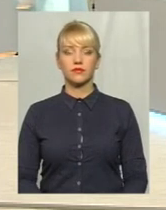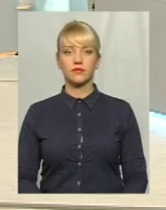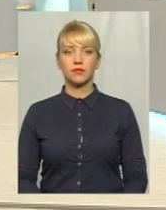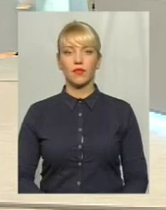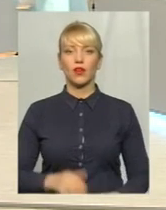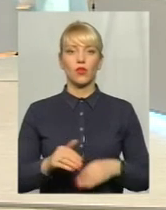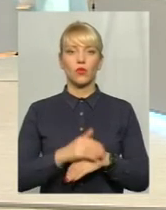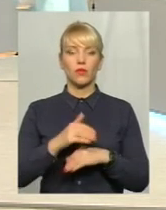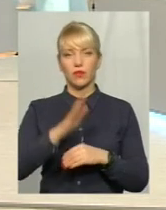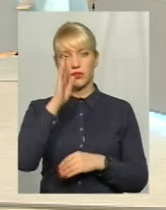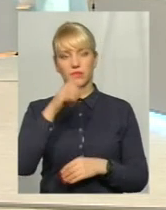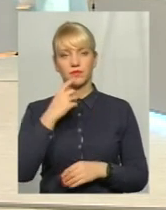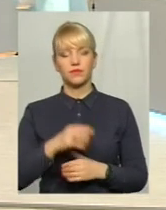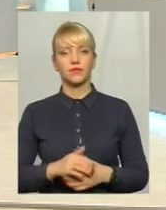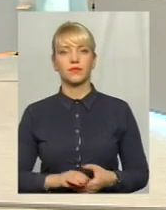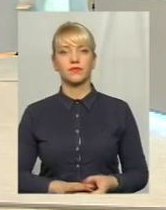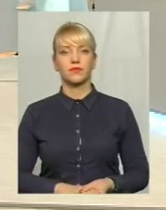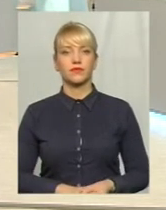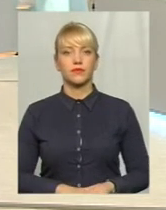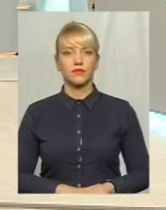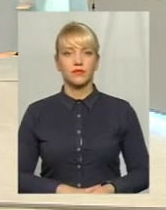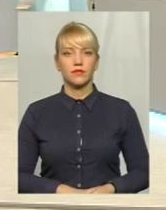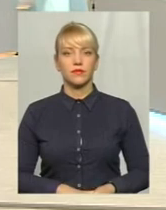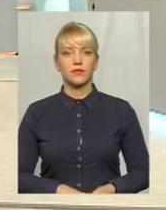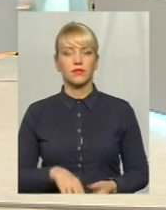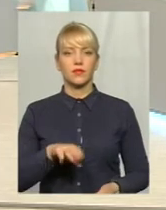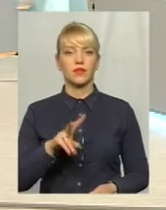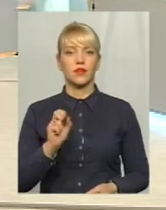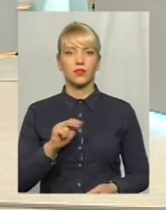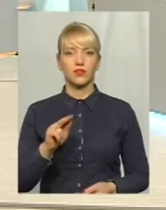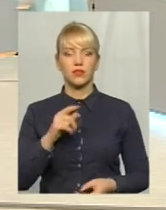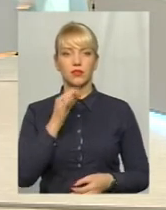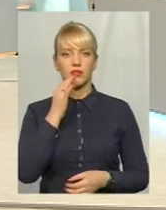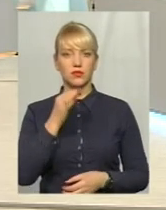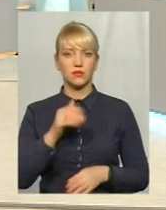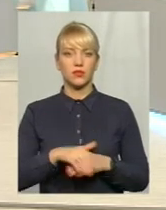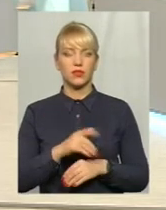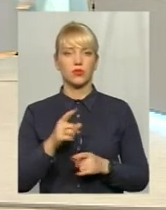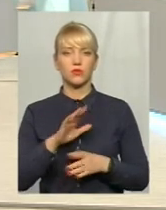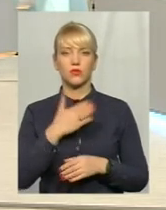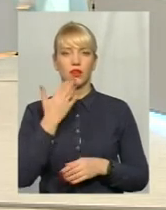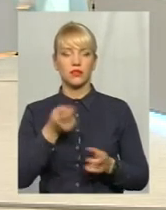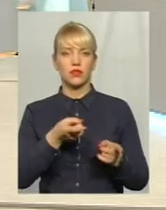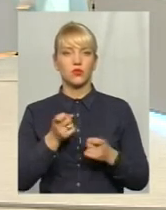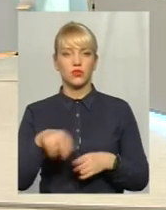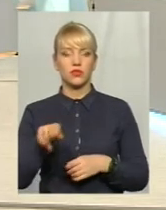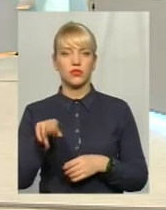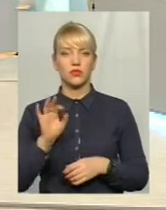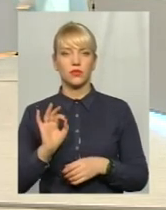Доброго вечора. Доброго вечора. Доброго вечора. Пане Ткач, скажіть, будь ласка, а чому не залучається до